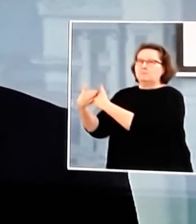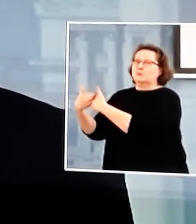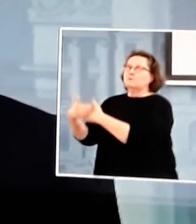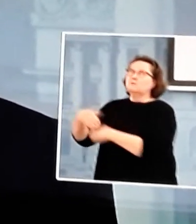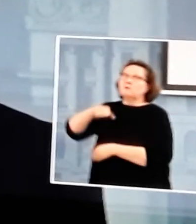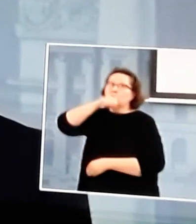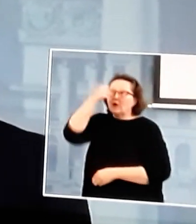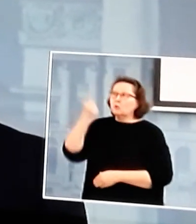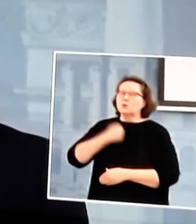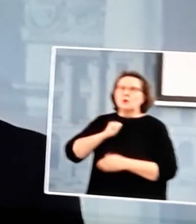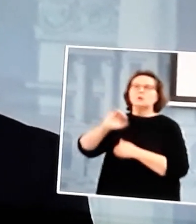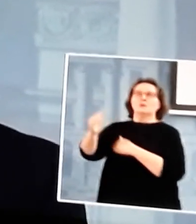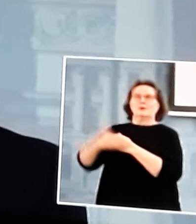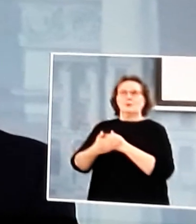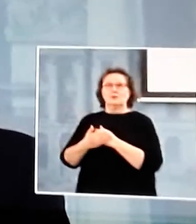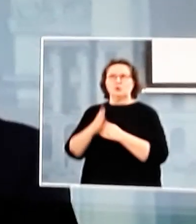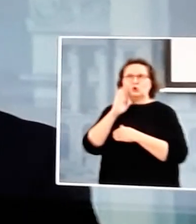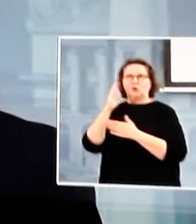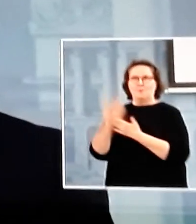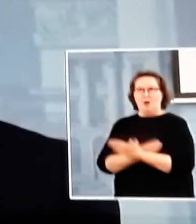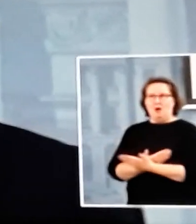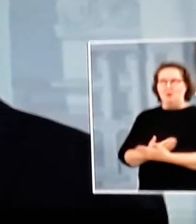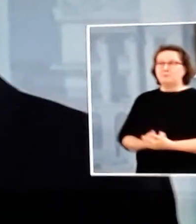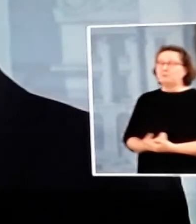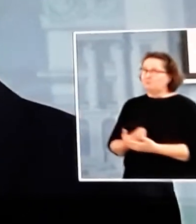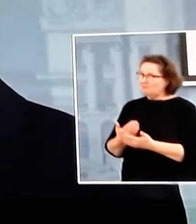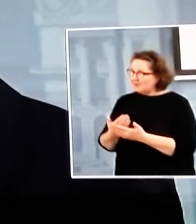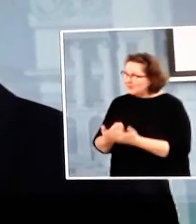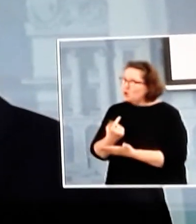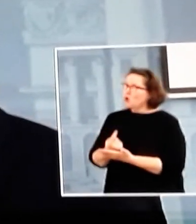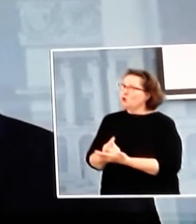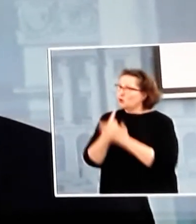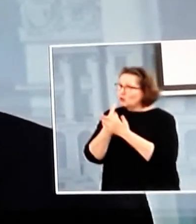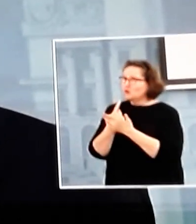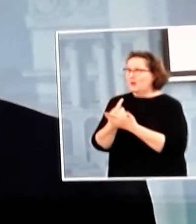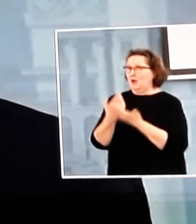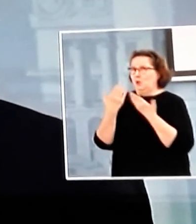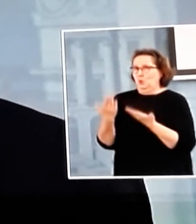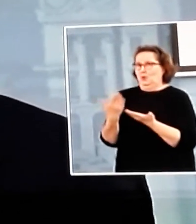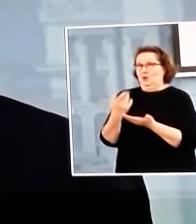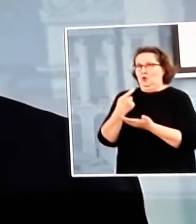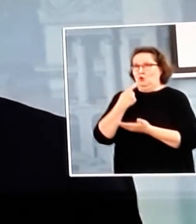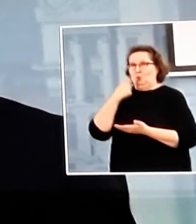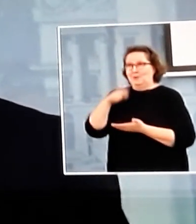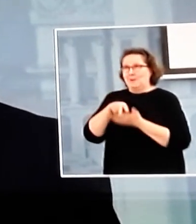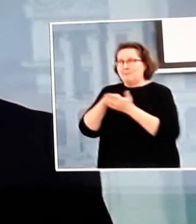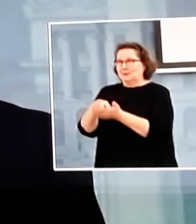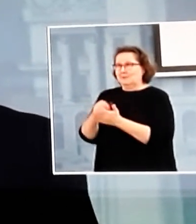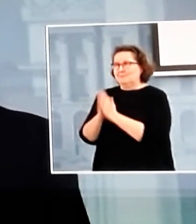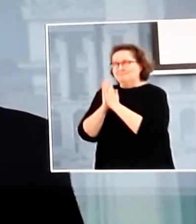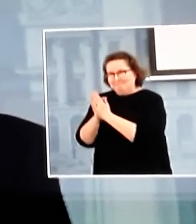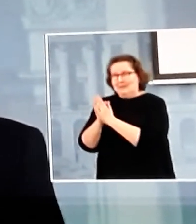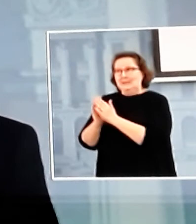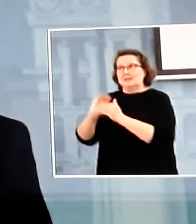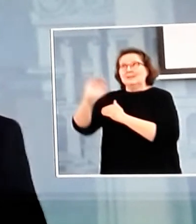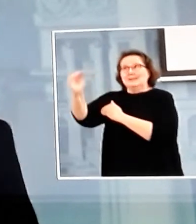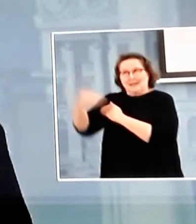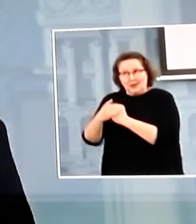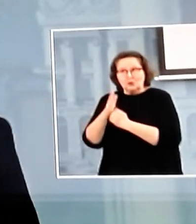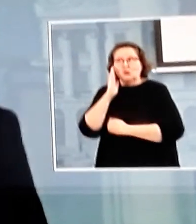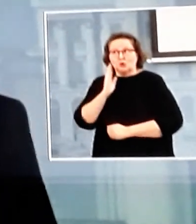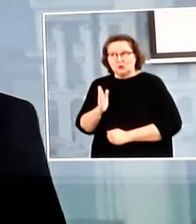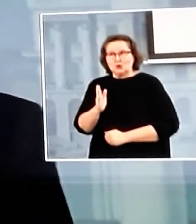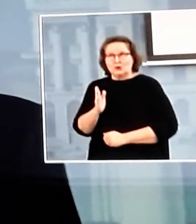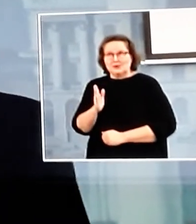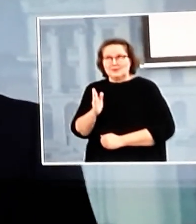korostaa sitä, että kun olemme kehottaneet erittäin voimakkaasti suomalaisia matkailijoita palaamaan kotiin, tämä tarkoittaa juuri